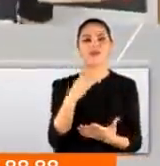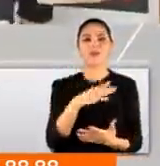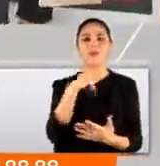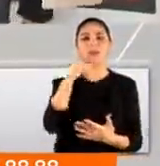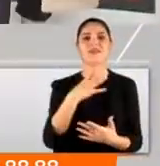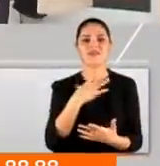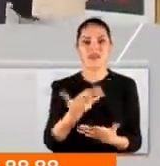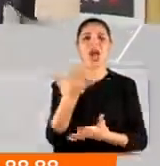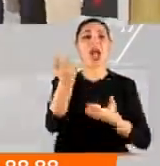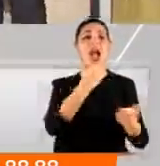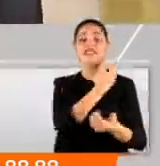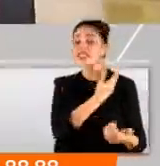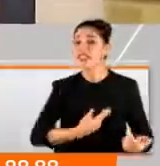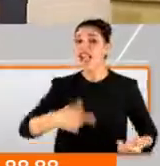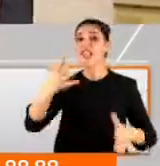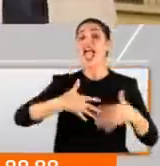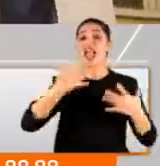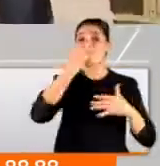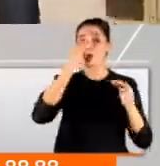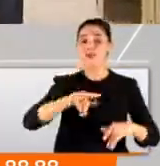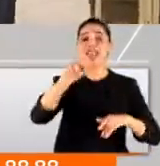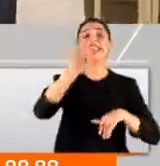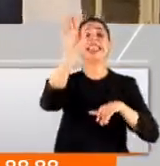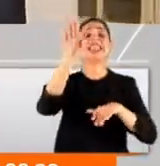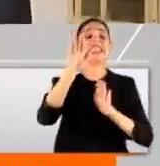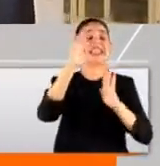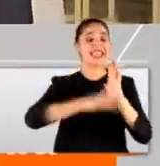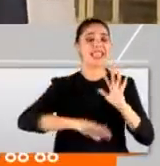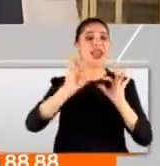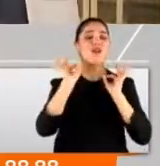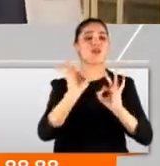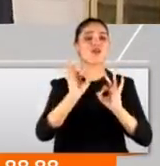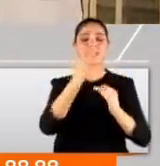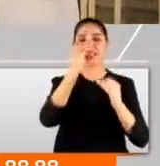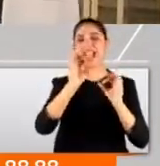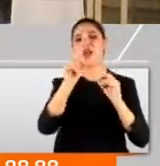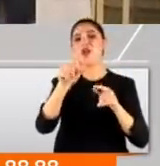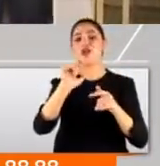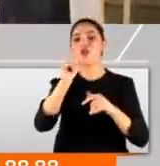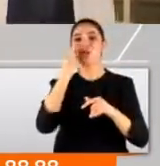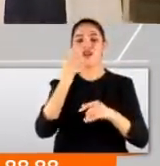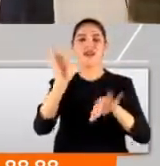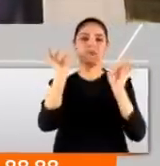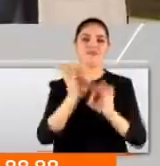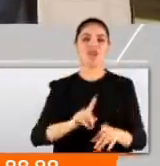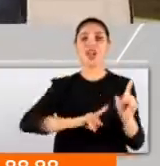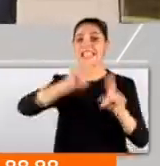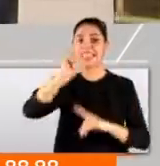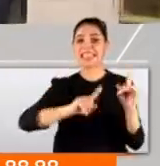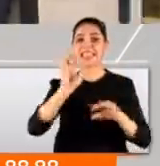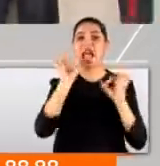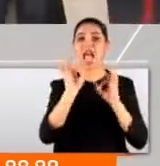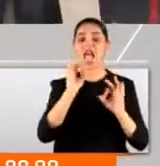Alışveriş tutkunlarının heyecanla beklediği o indirim günleri artık başlıyor. Ama internet sitelerinde o karşımıza